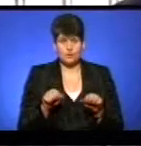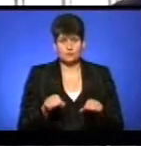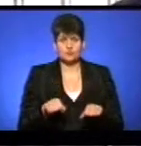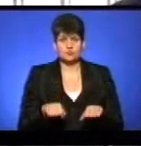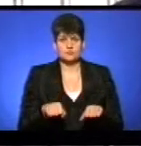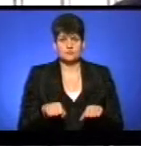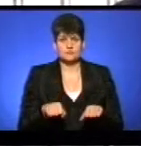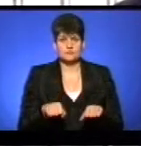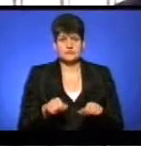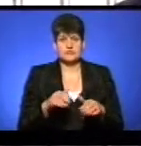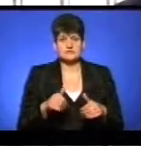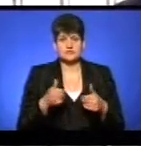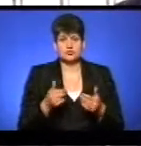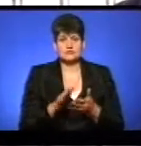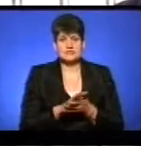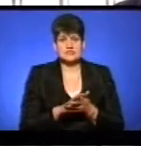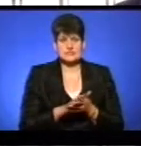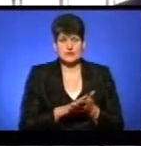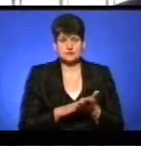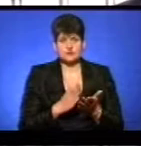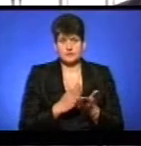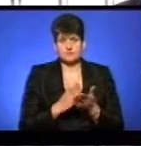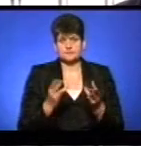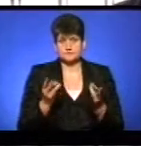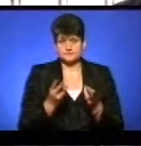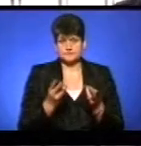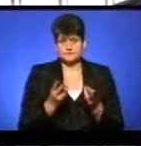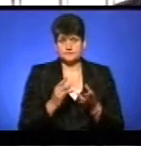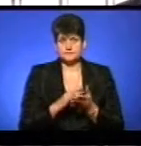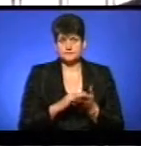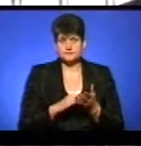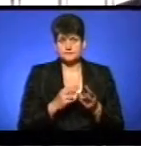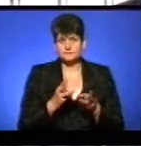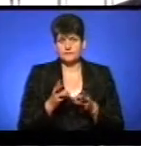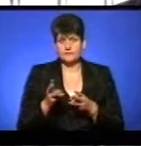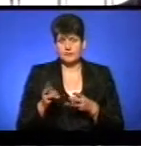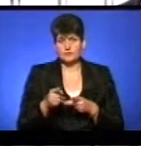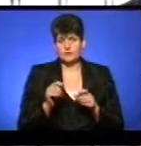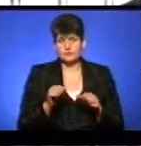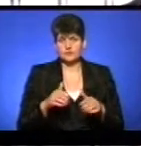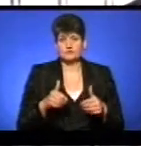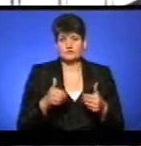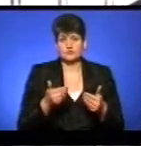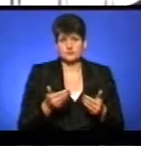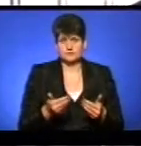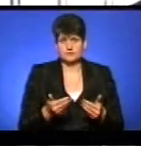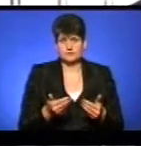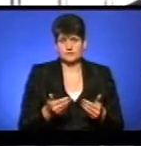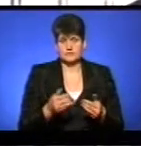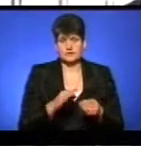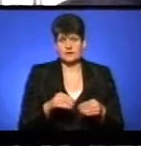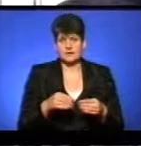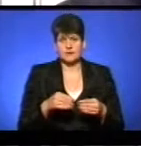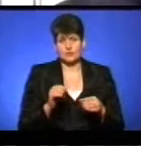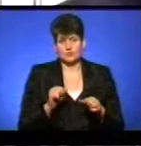можуть звернутися з заявою, якщо є потреба в продовженні опалення, можуть звернутися і ми будемо подавати